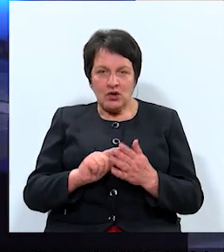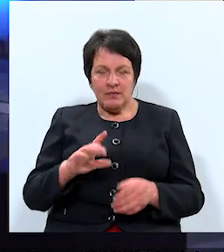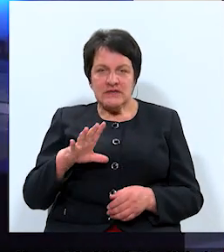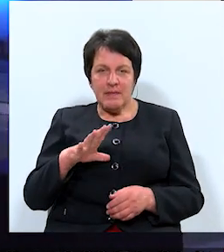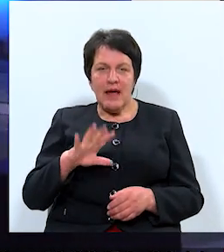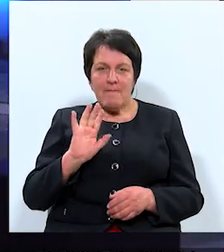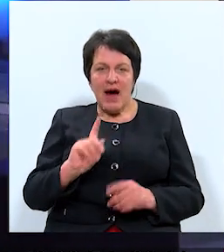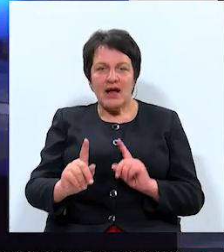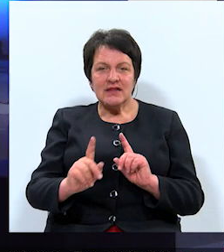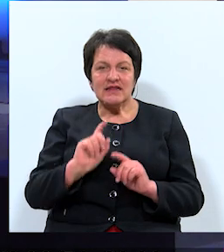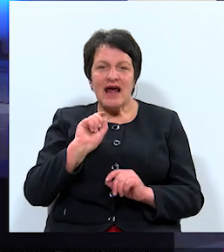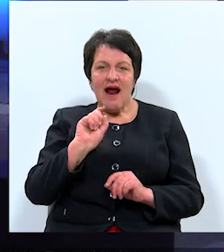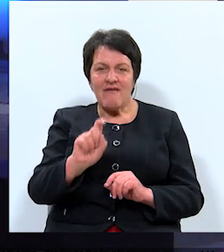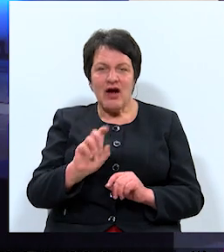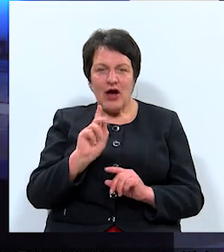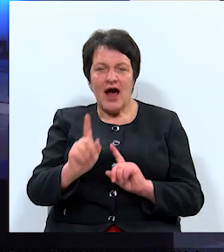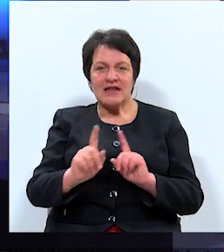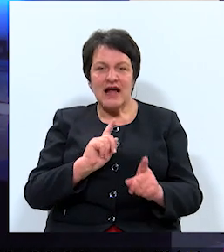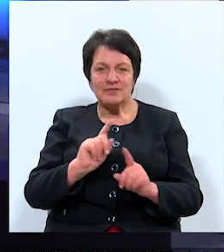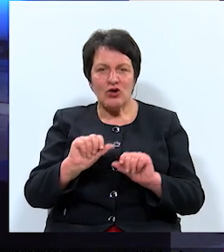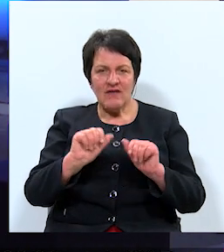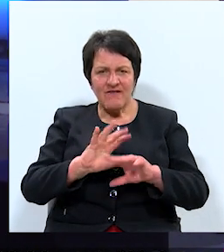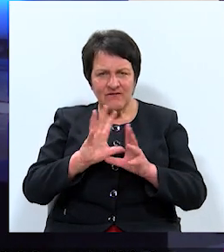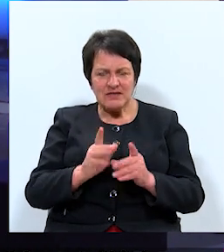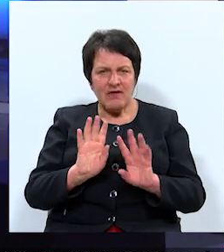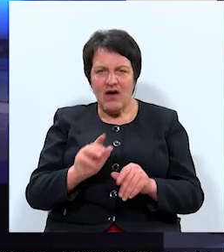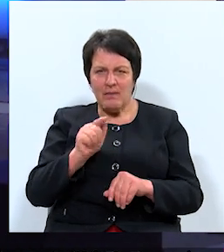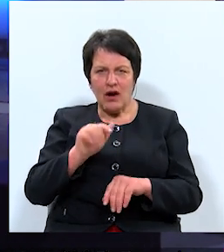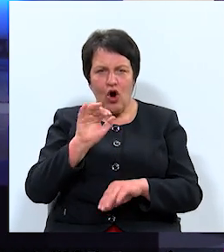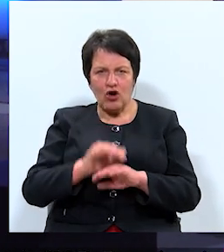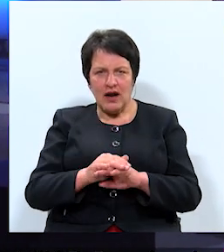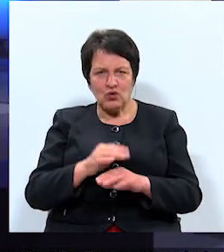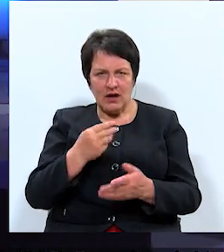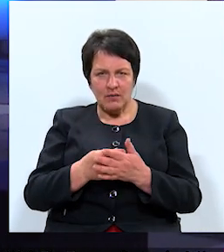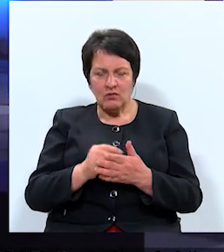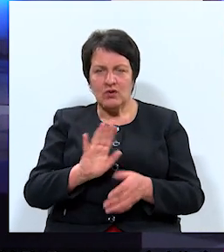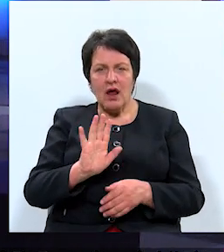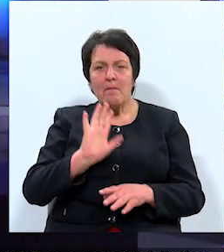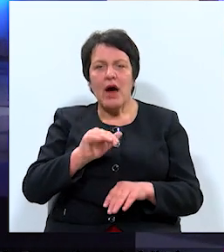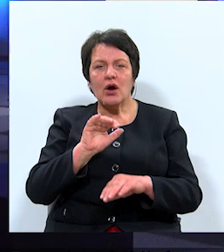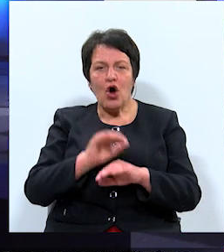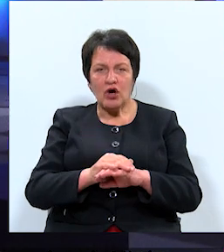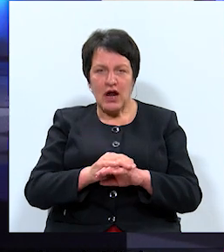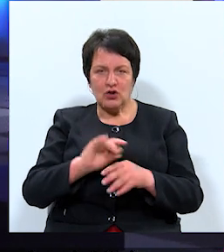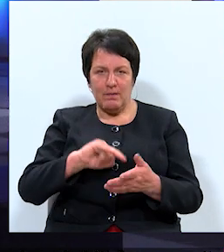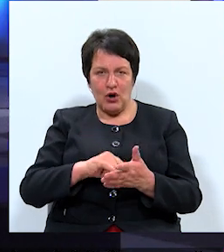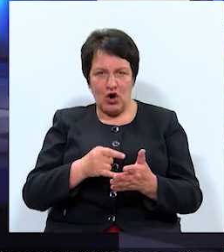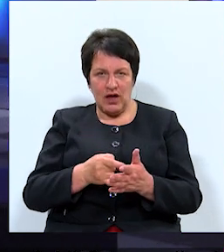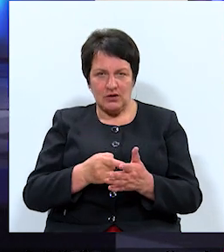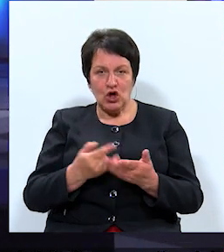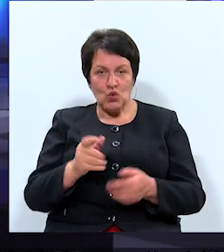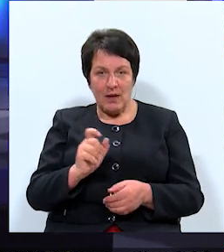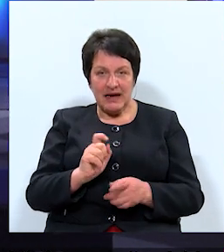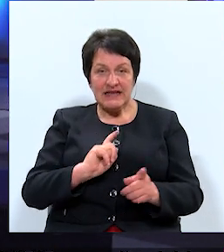tramvaju kā transporta veidu vispār vai par konkrētu iepirkumu? Nē, nē, par konkrētu projektu, jo šobrīd